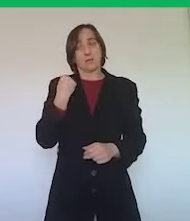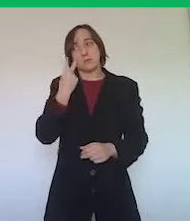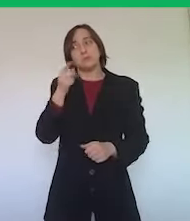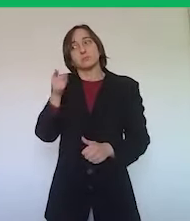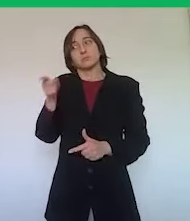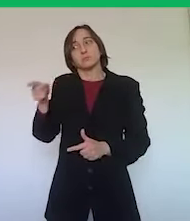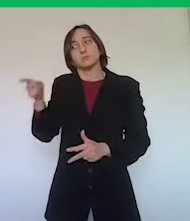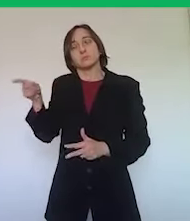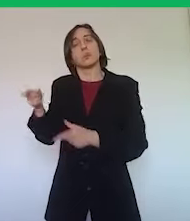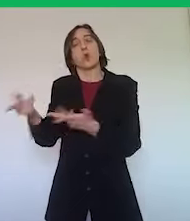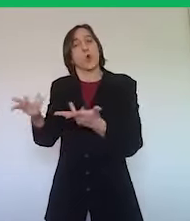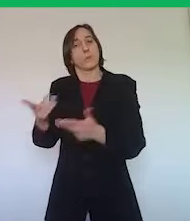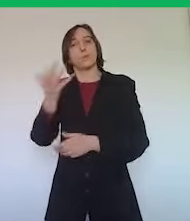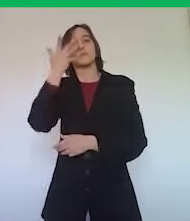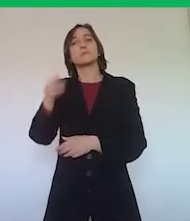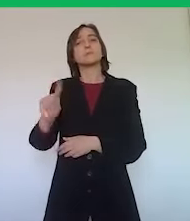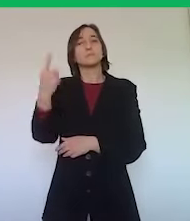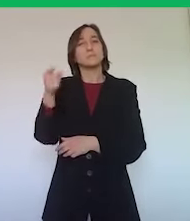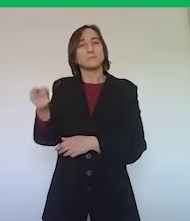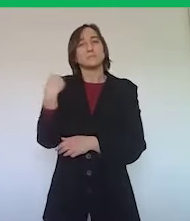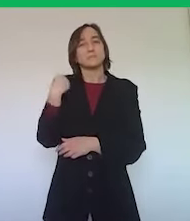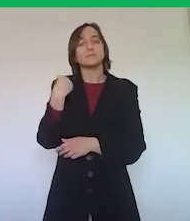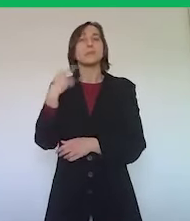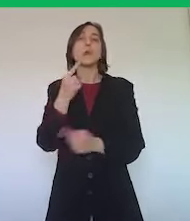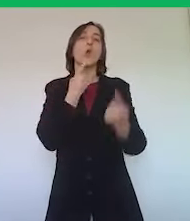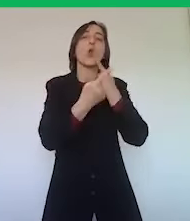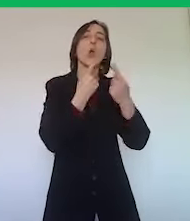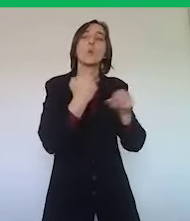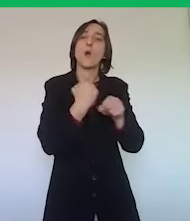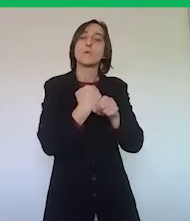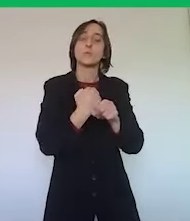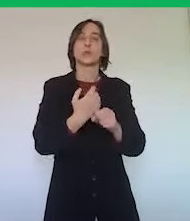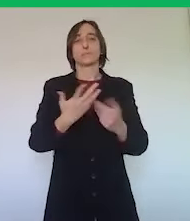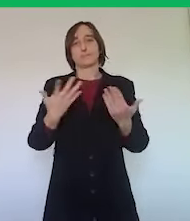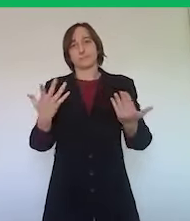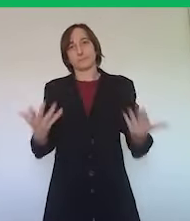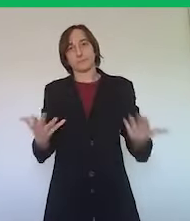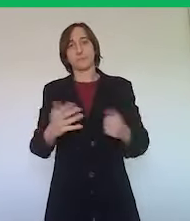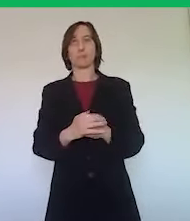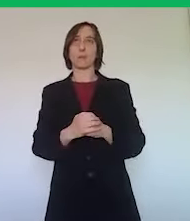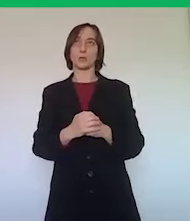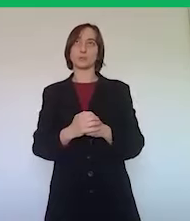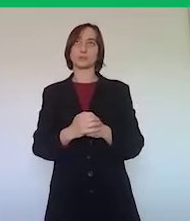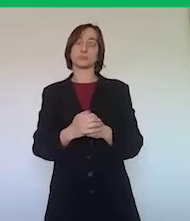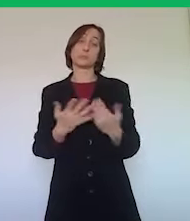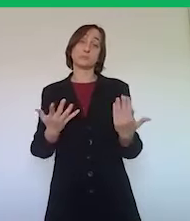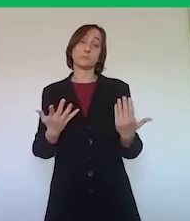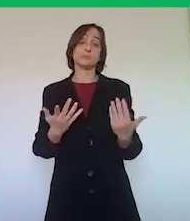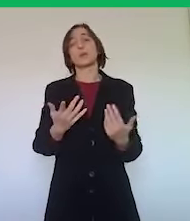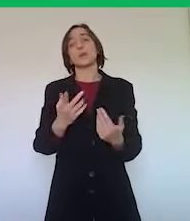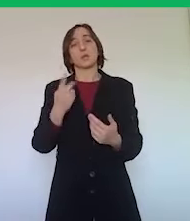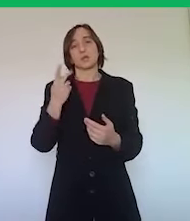diversi cittadini. Nel primo caso, cioè quello dei colloqui di lavoro, è evidente che